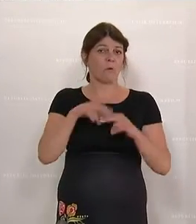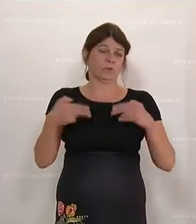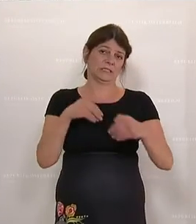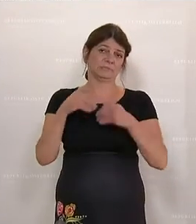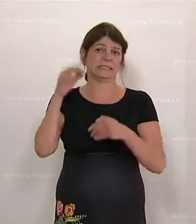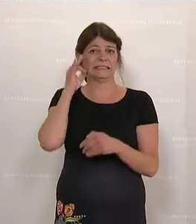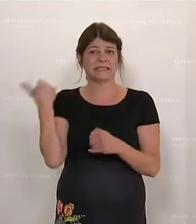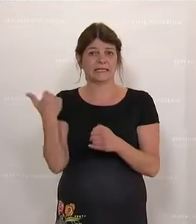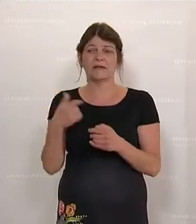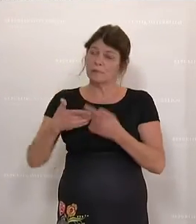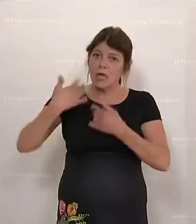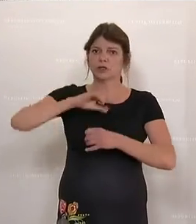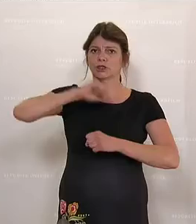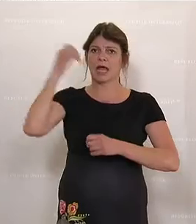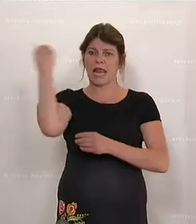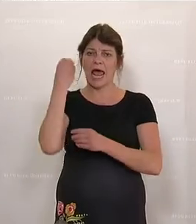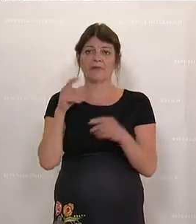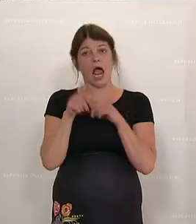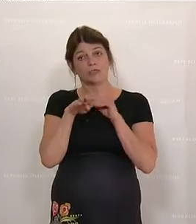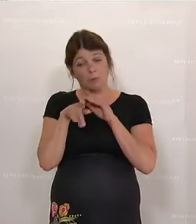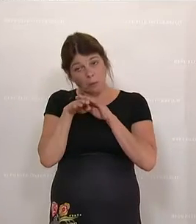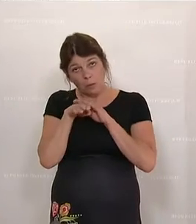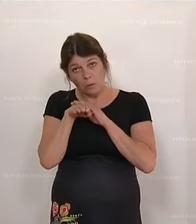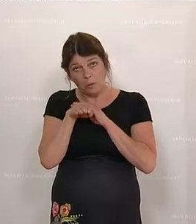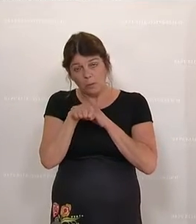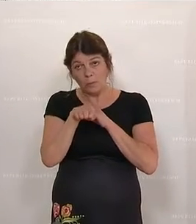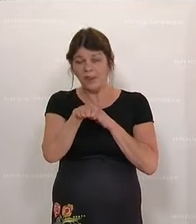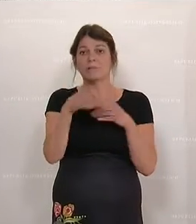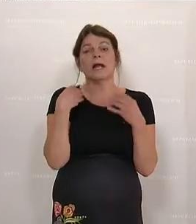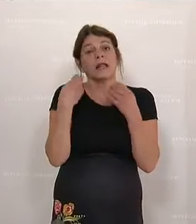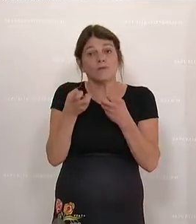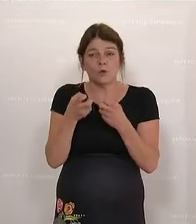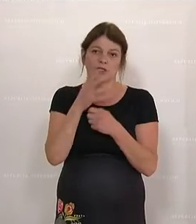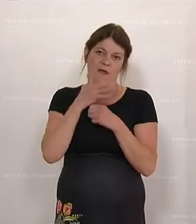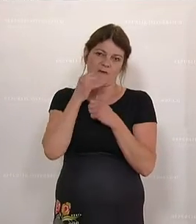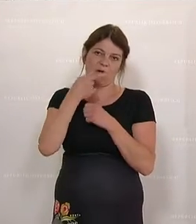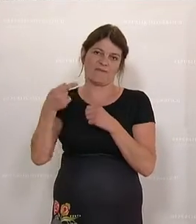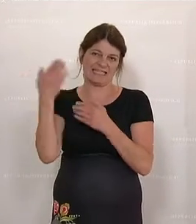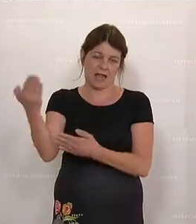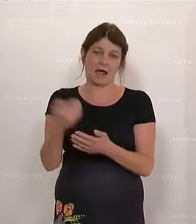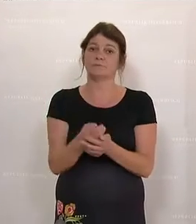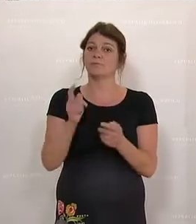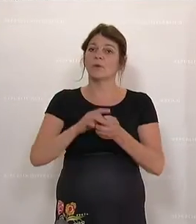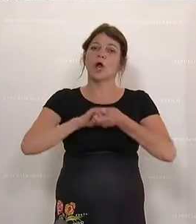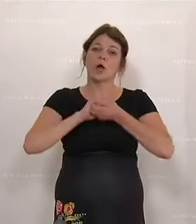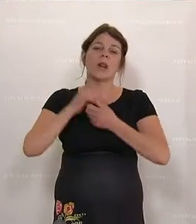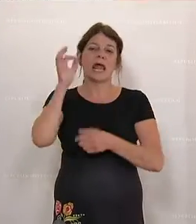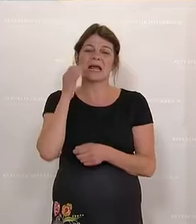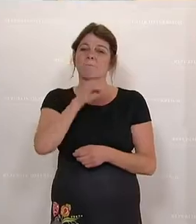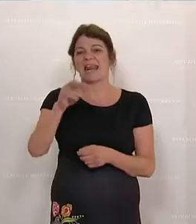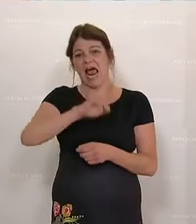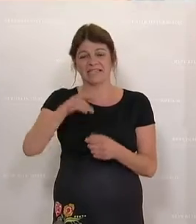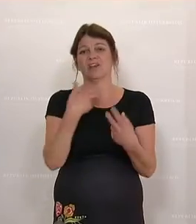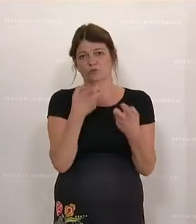Und steilere Lernkurve ist die banonische Tiefebene, wünsche ich der Leonie Erike Wessel und der Kollegin Meindler-Reisinger auch. Danke.